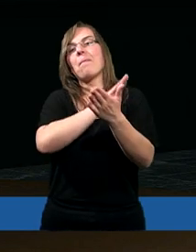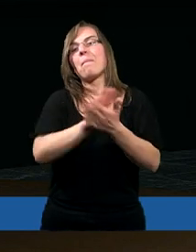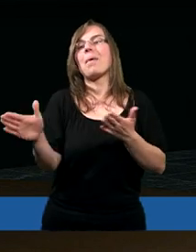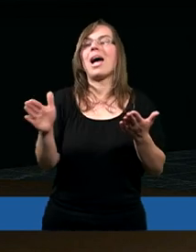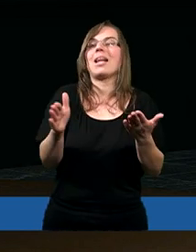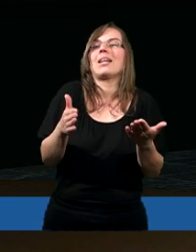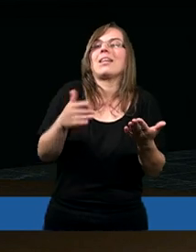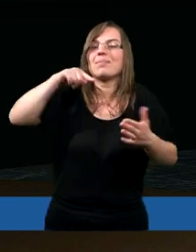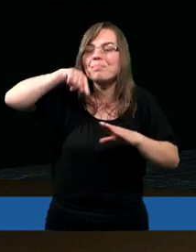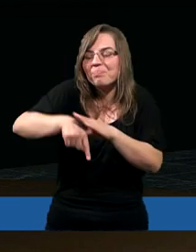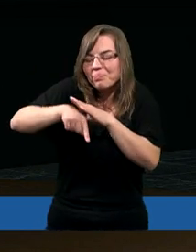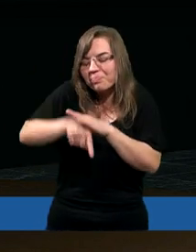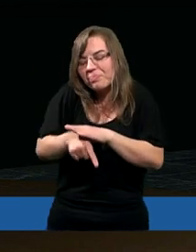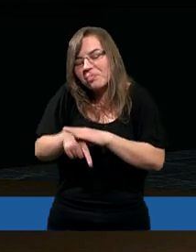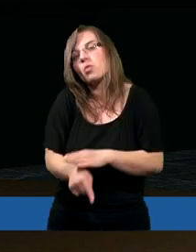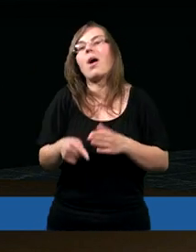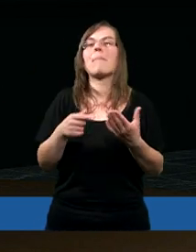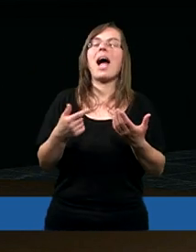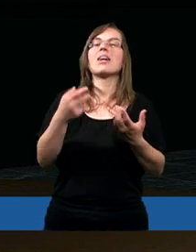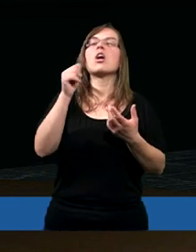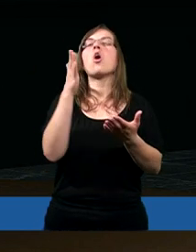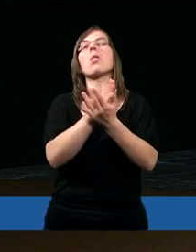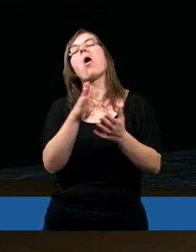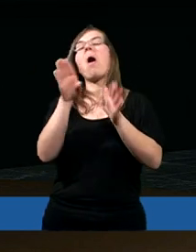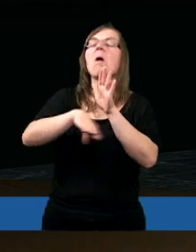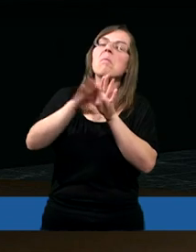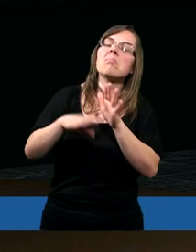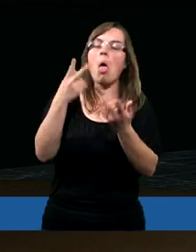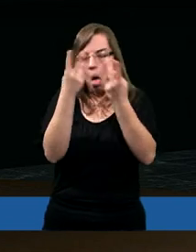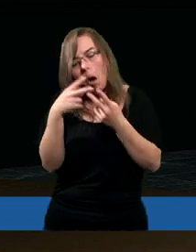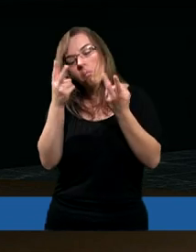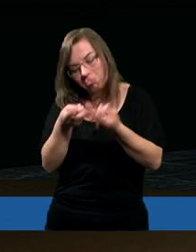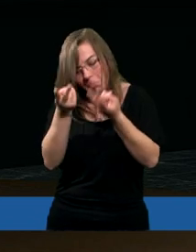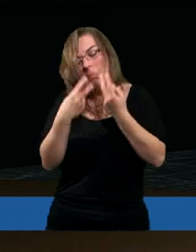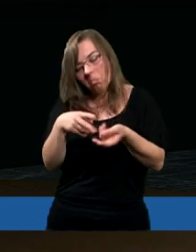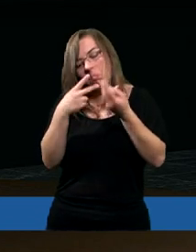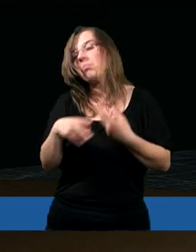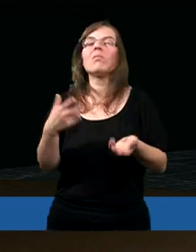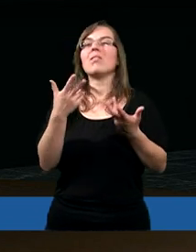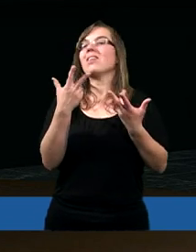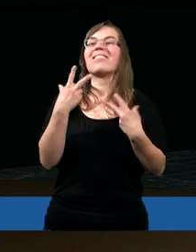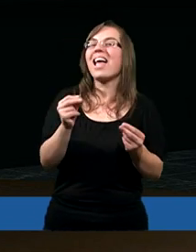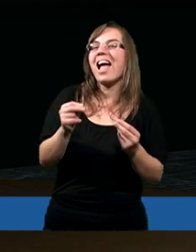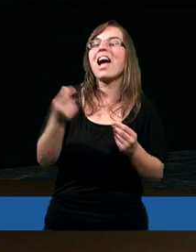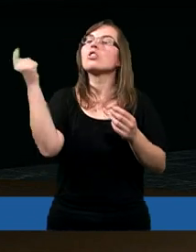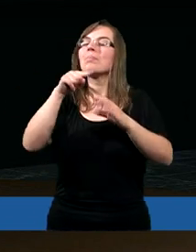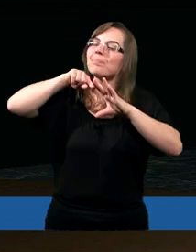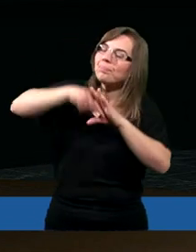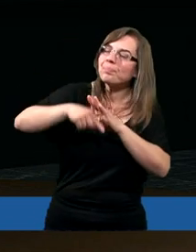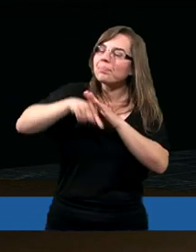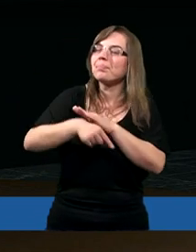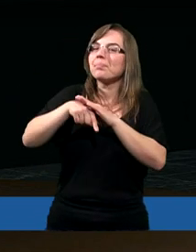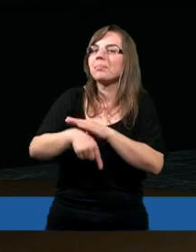bez tak naprawdę wgłębiania się, nie tylko odczytywania, ale bez wgłębiania się w to Słowo nie da się poznać Boga i